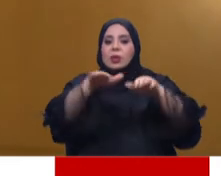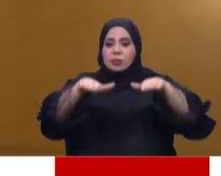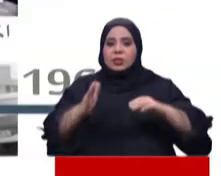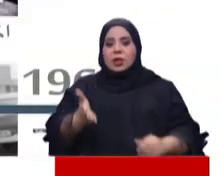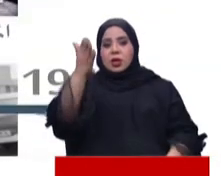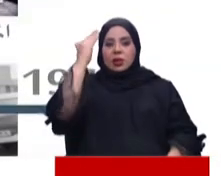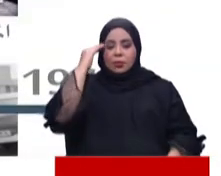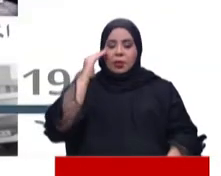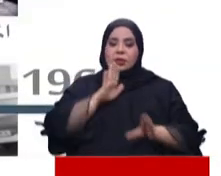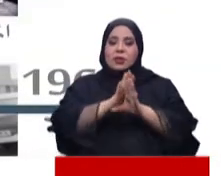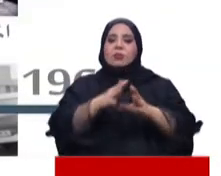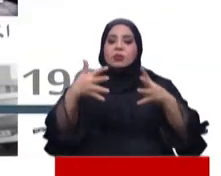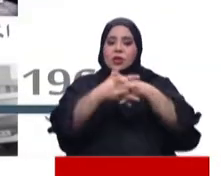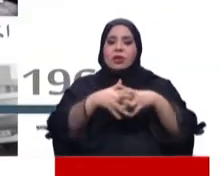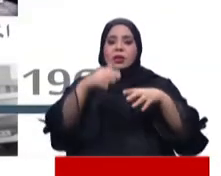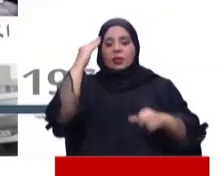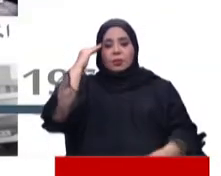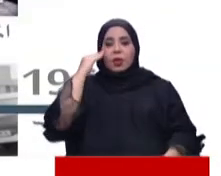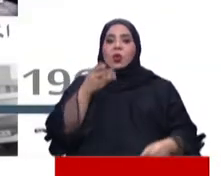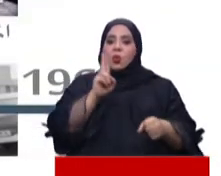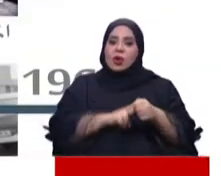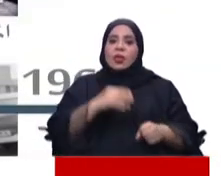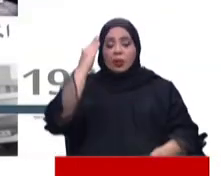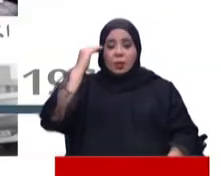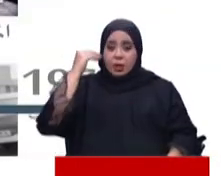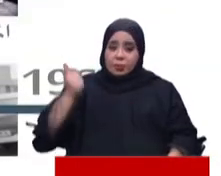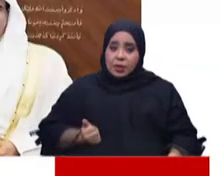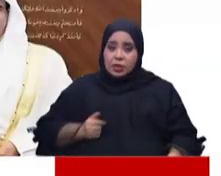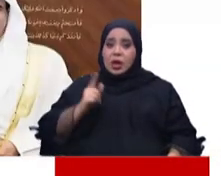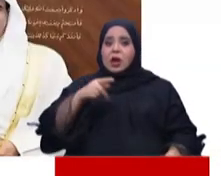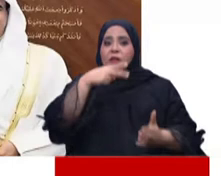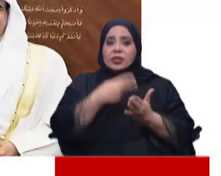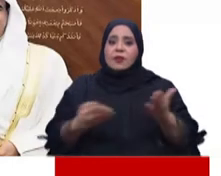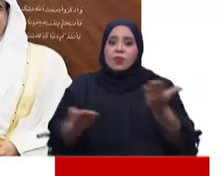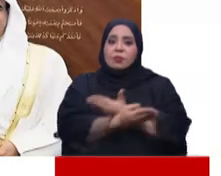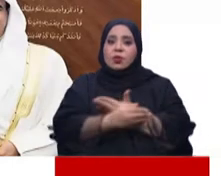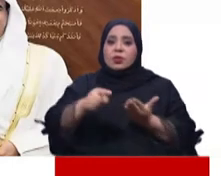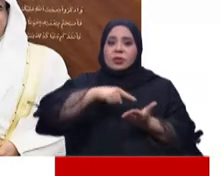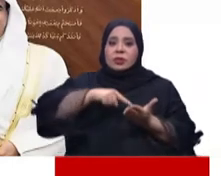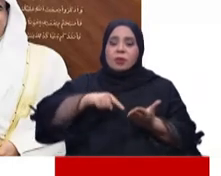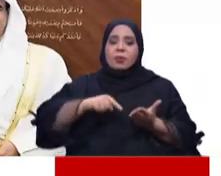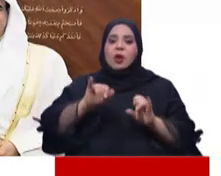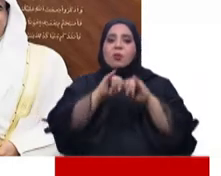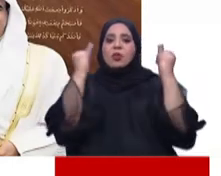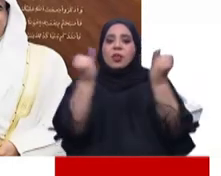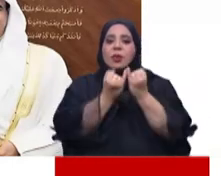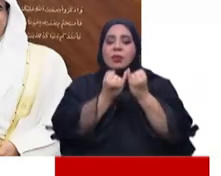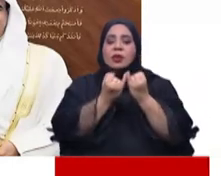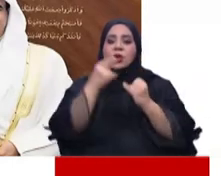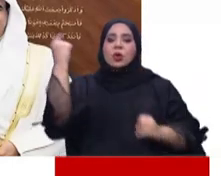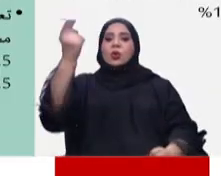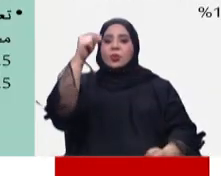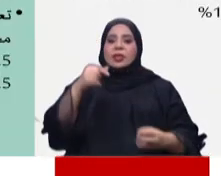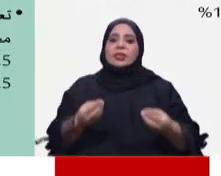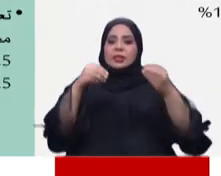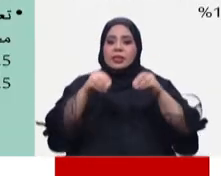دعم مشاركة المرأة والمرأة البحرينية والاتفاقيات والمنظمات الإقليمية والدولية إضافة إلى